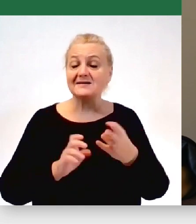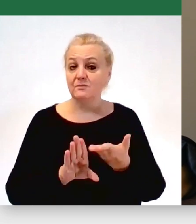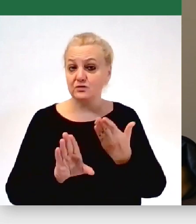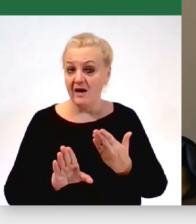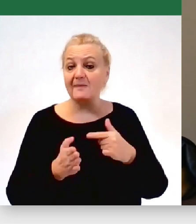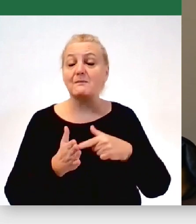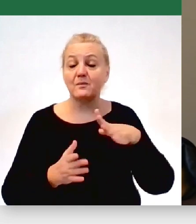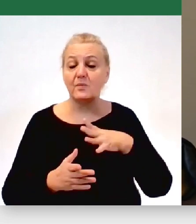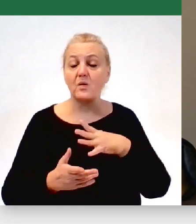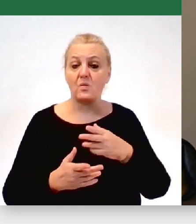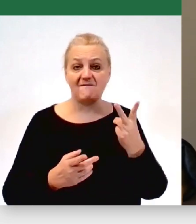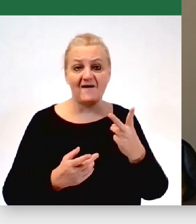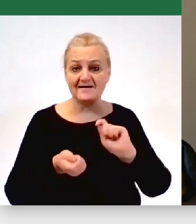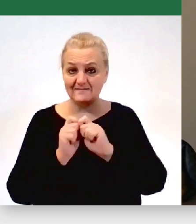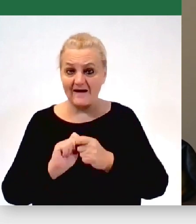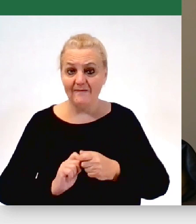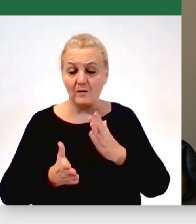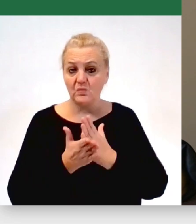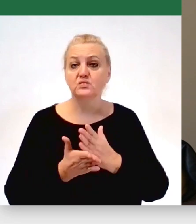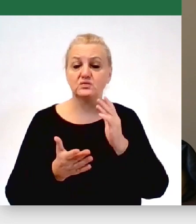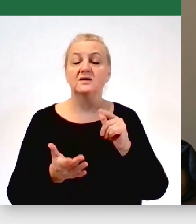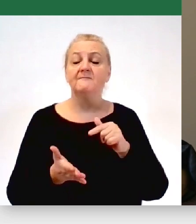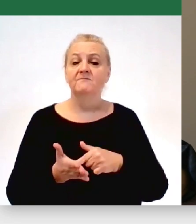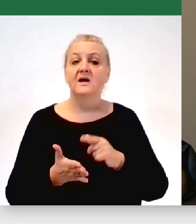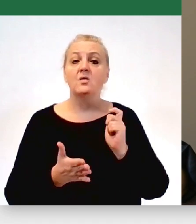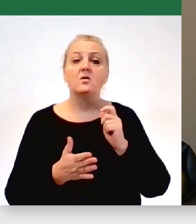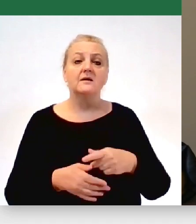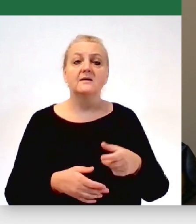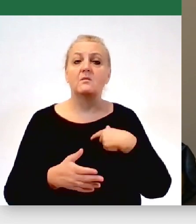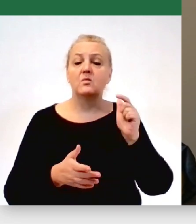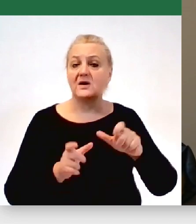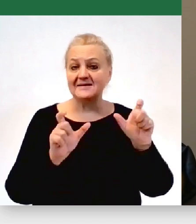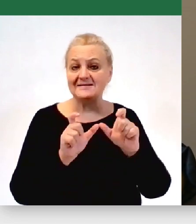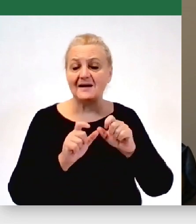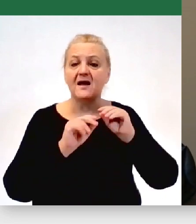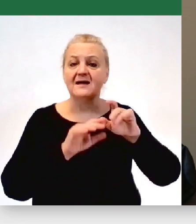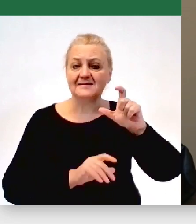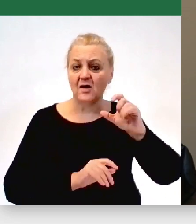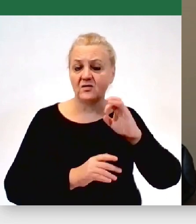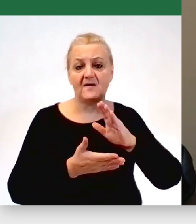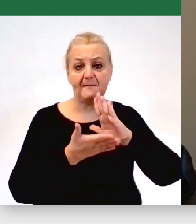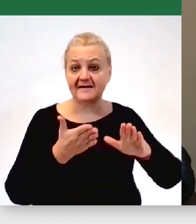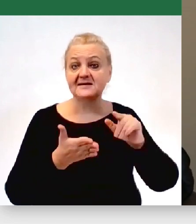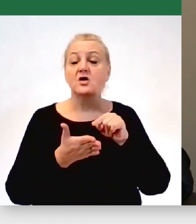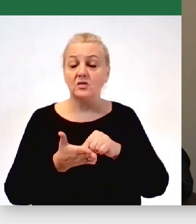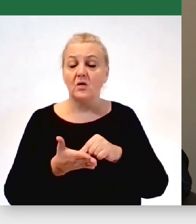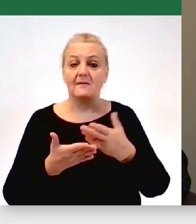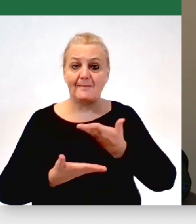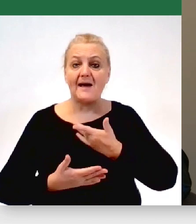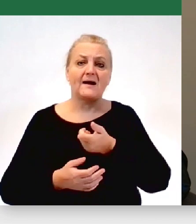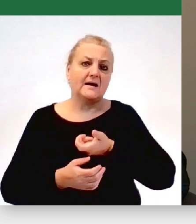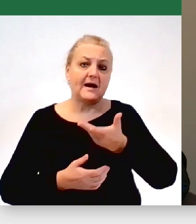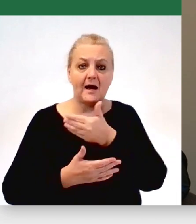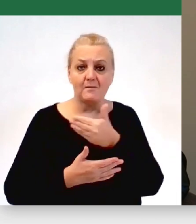zmodernizować ciepłownie, wyjść z konieczności zakupu certyfikatów do emisji dwutlenku węgla, co przyniosło nam kilkumilionowe oszczędności,